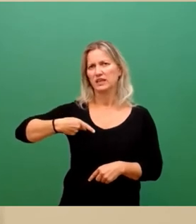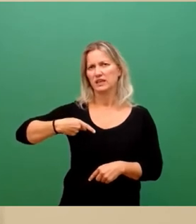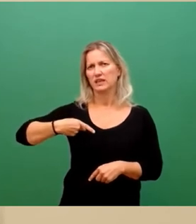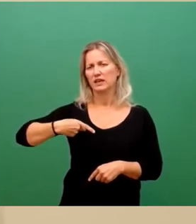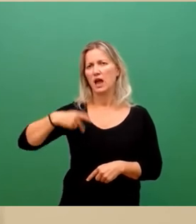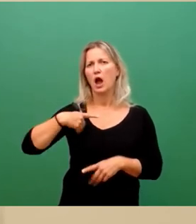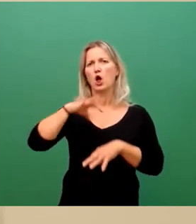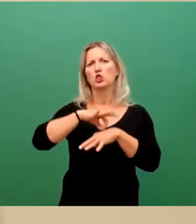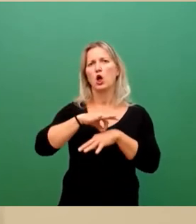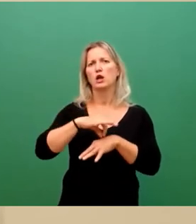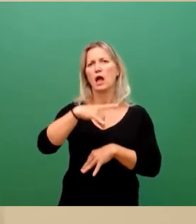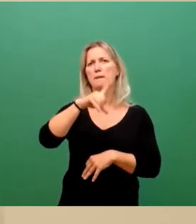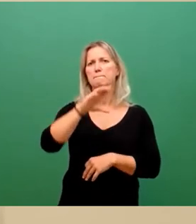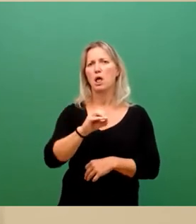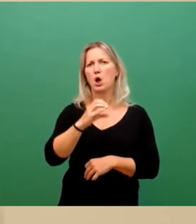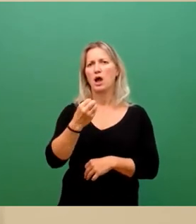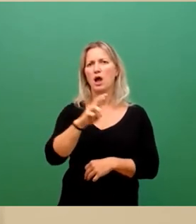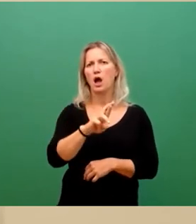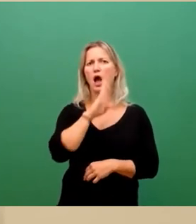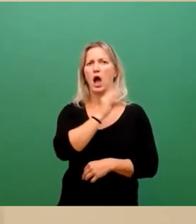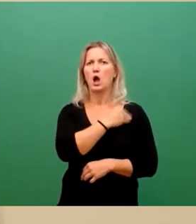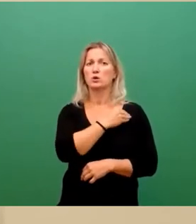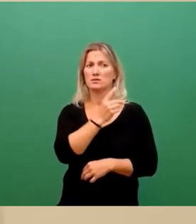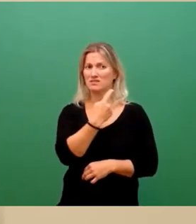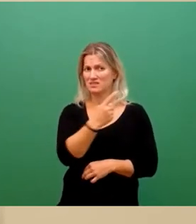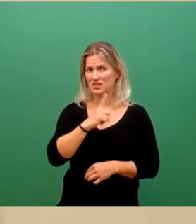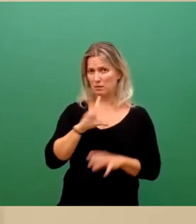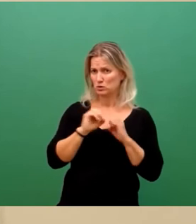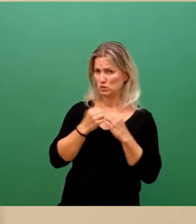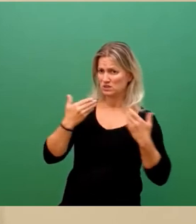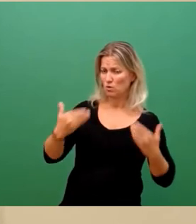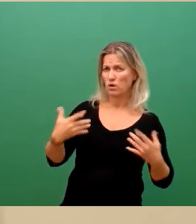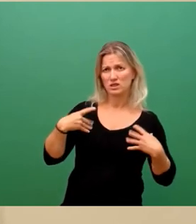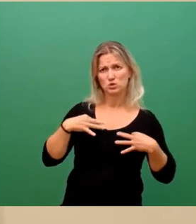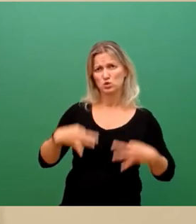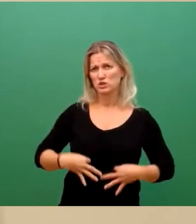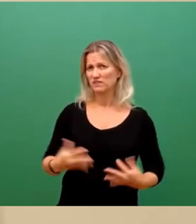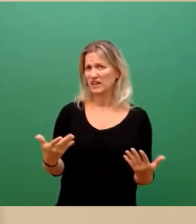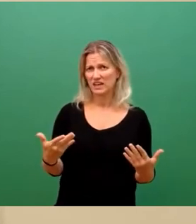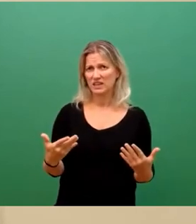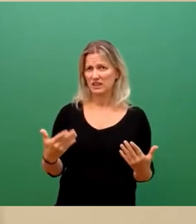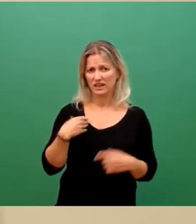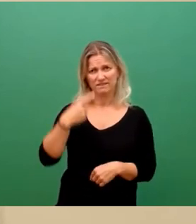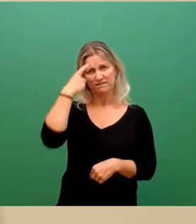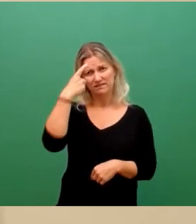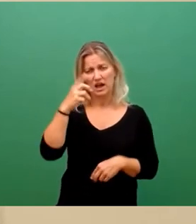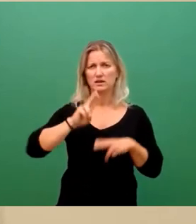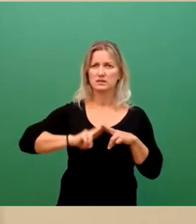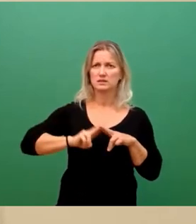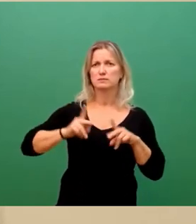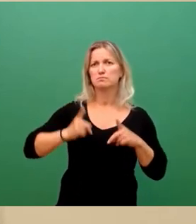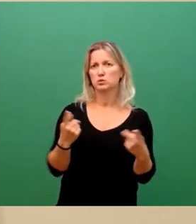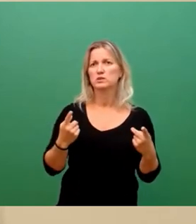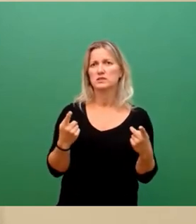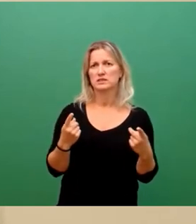Blocher auch nochmal insbesondere gesagt hat, die sind ja selber nicht zufrieden mit der Situation und wissen, dass man da das verbessern muss. Und da gibt es viele